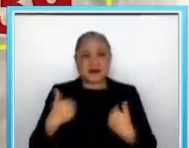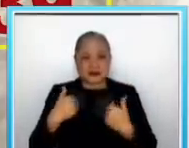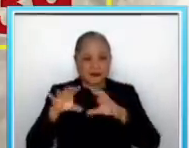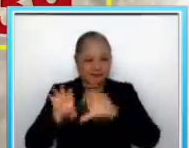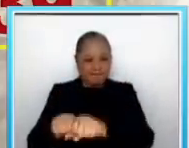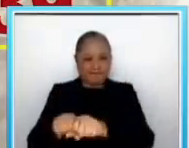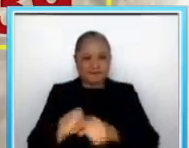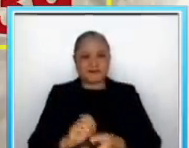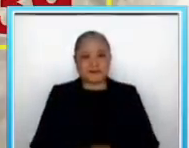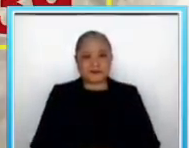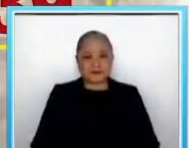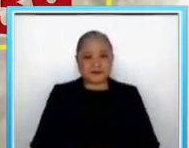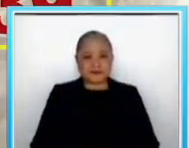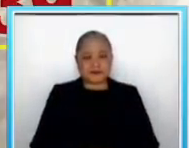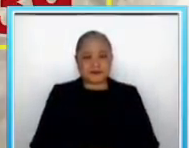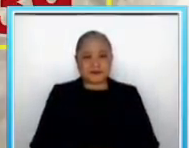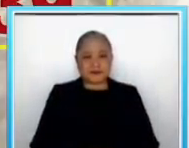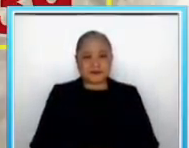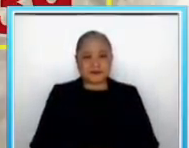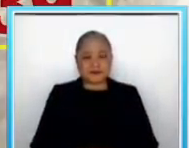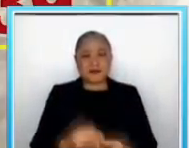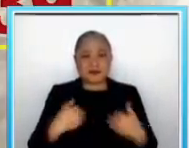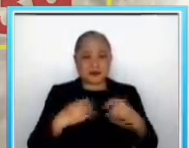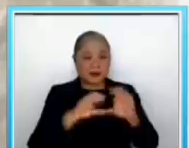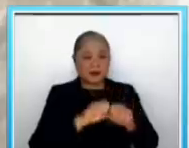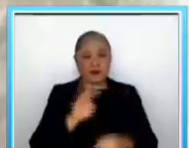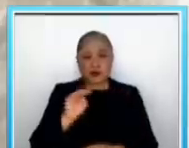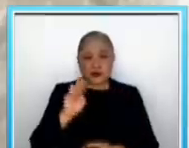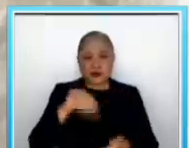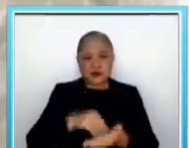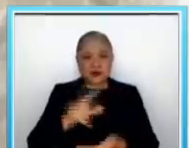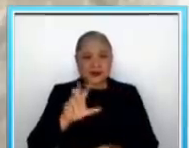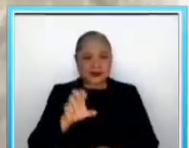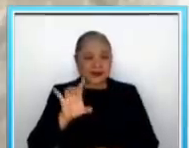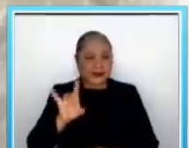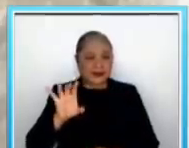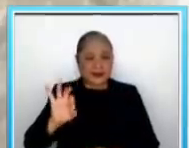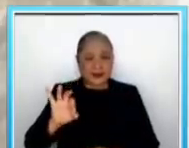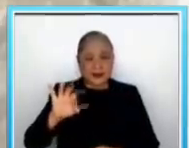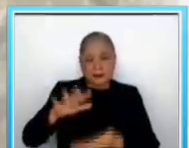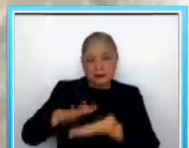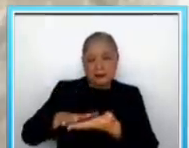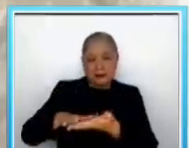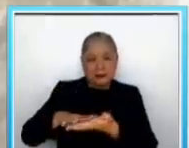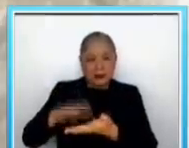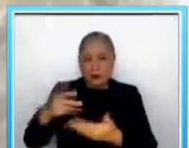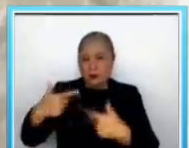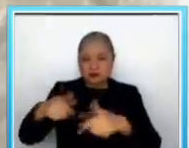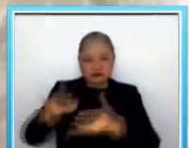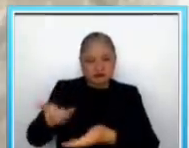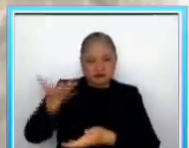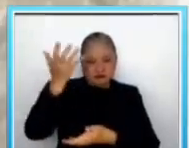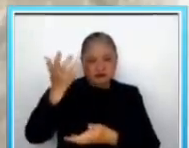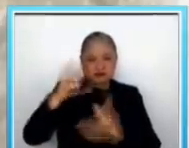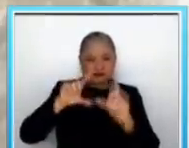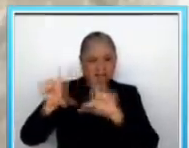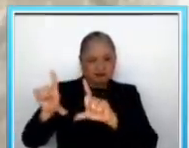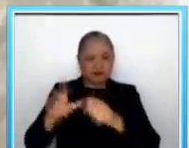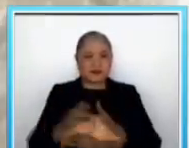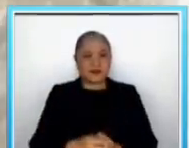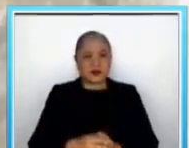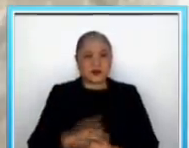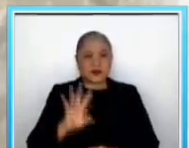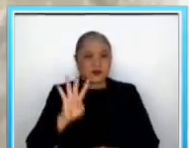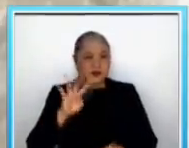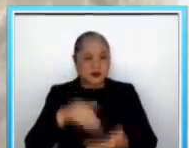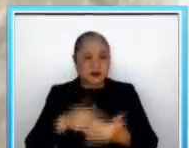Kabilang sa mga naaresto ang 14,389 high-value targets Mahigit 4,000 na mga batang edad 4